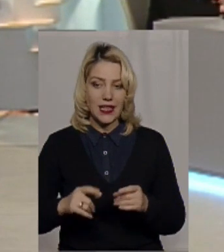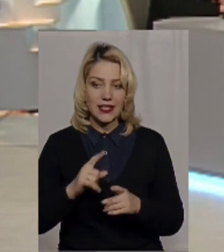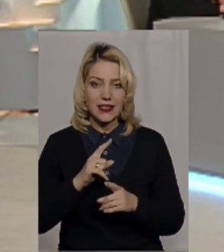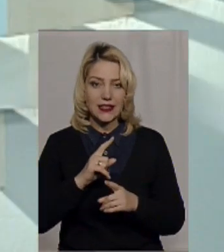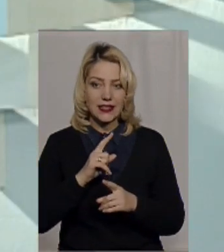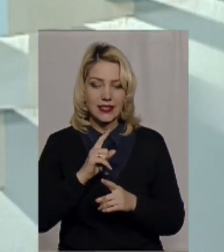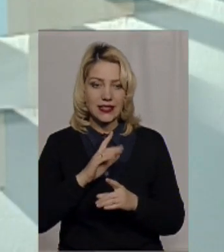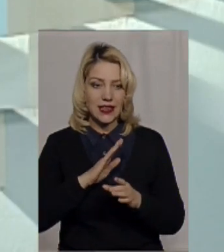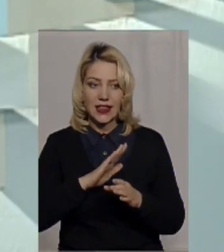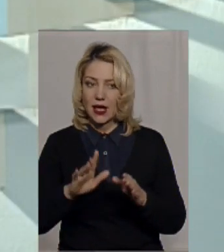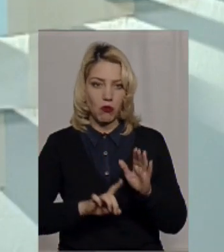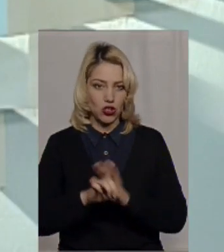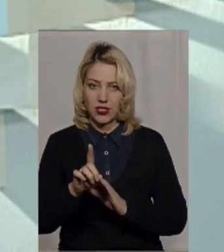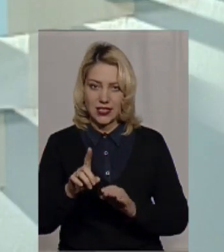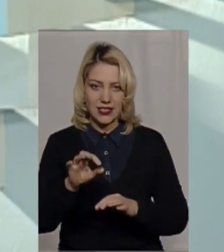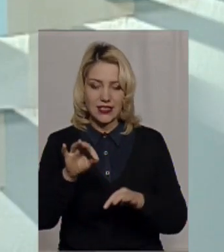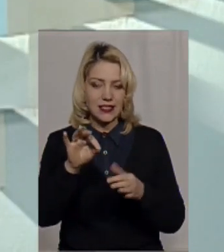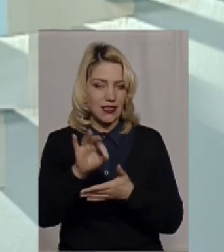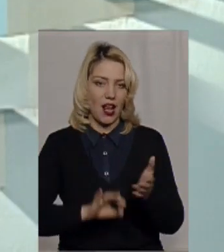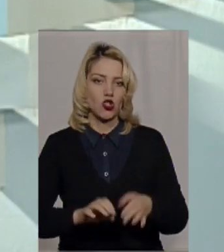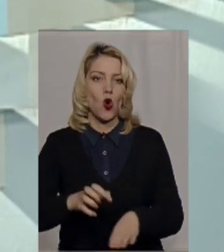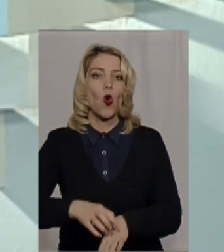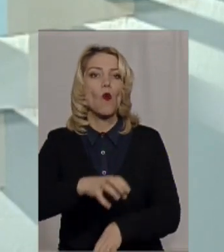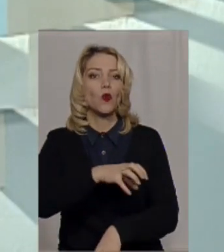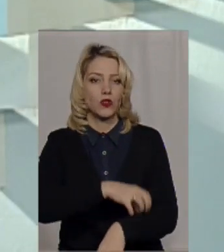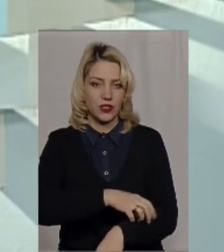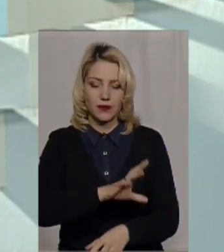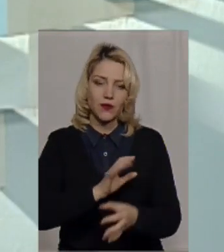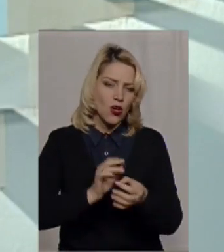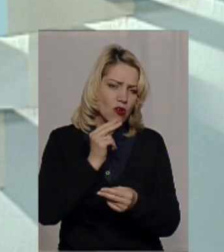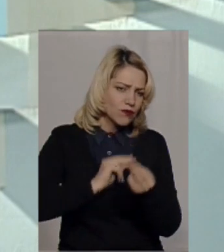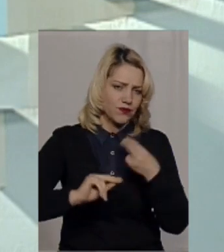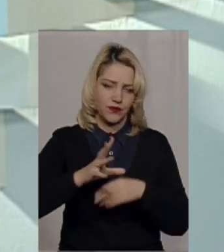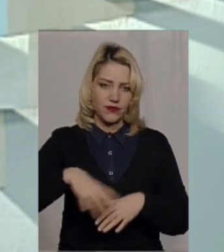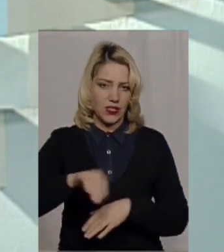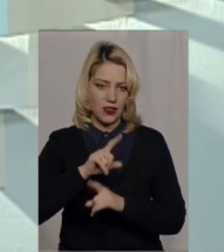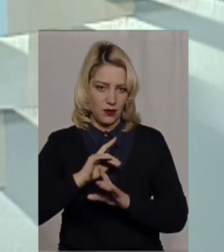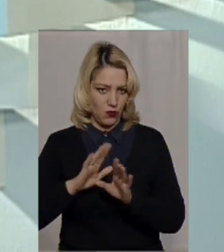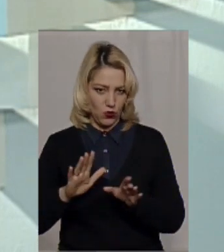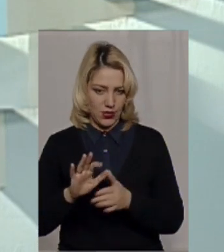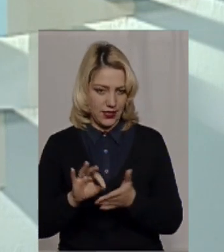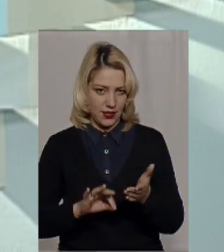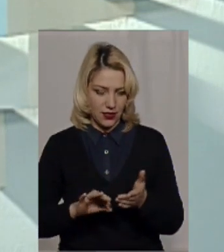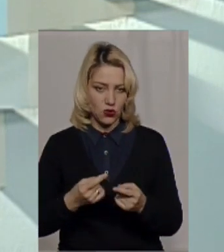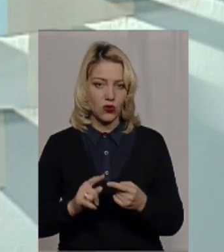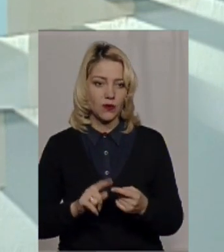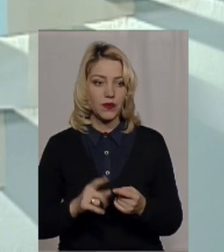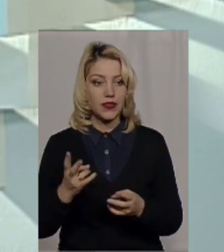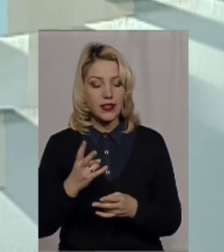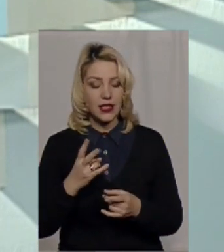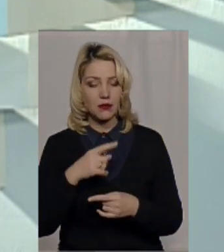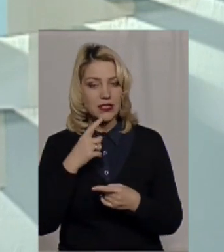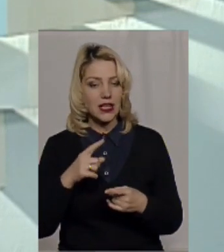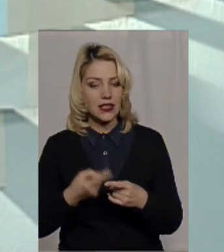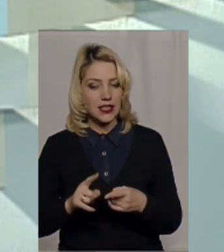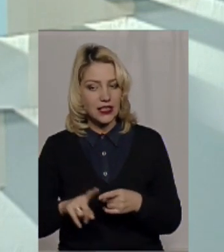почнеться, так би мовити, комунізм. Тобто, сразу все хорошо не стане 1 січня, тому що так не буває. По-друге, мабуть, що треба розраховувати на те, що